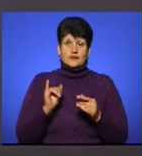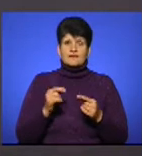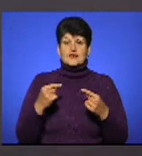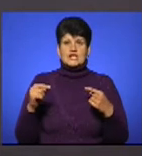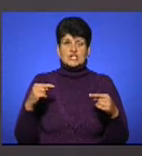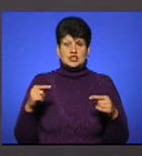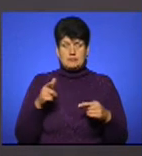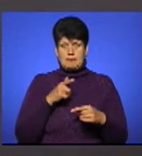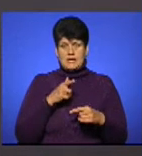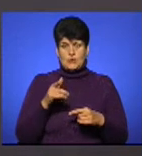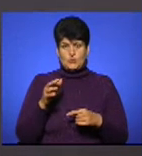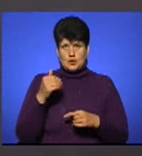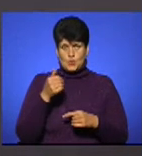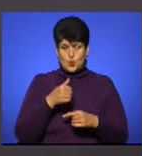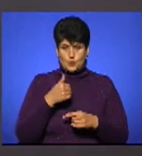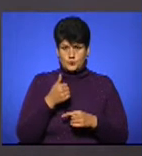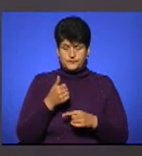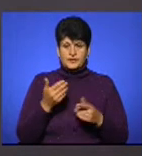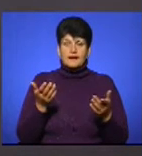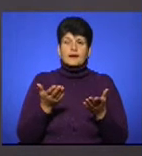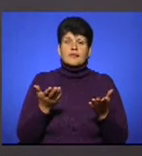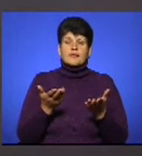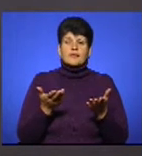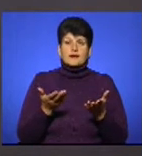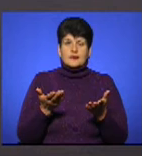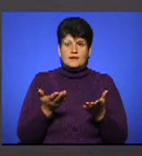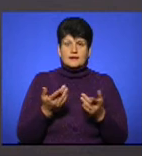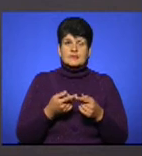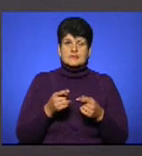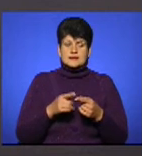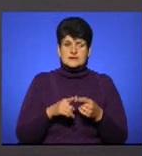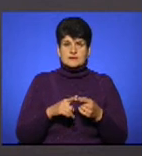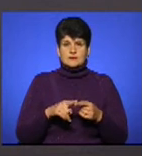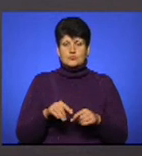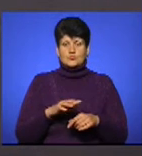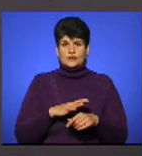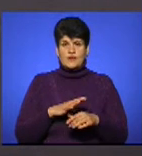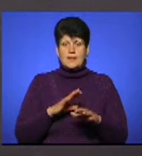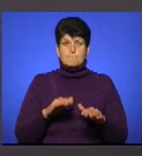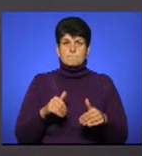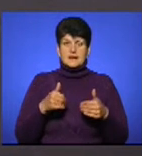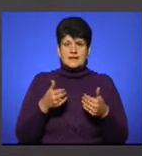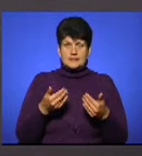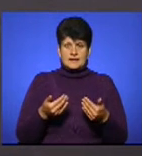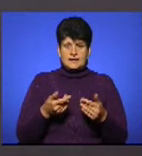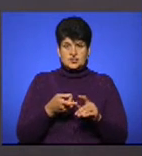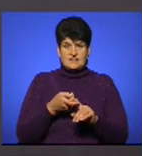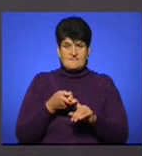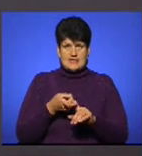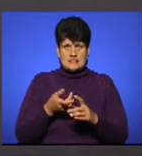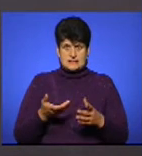періоди року. З яким чином, в принципі, відбувається передача інфекції?